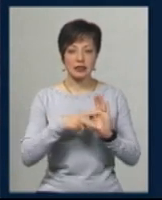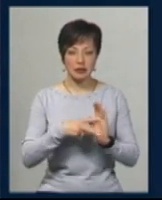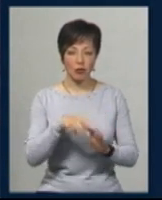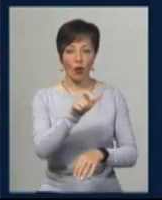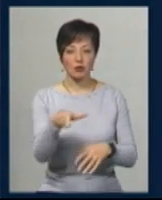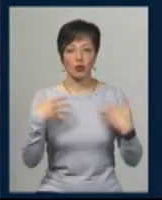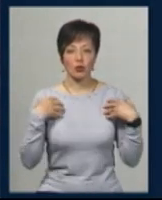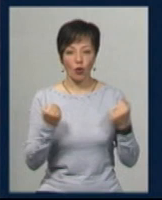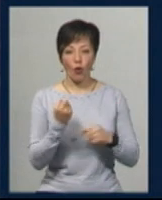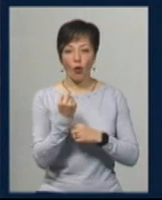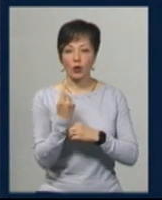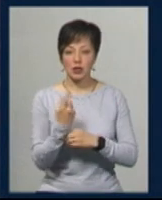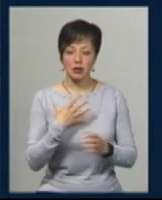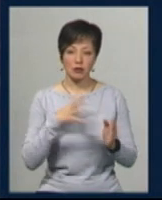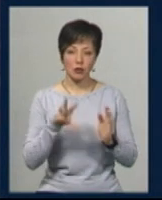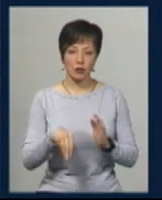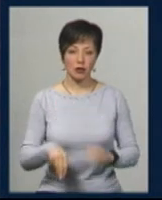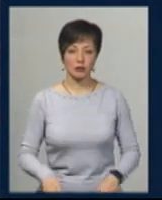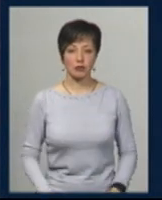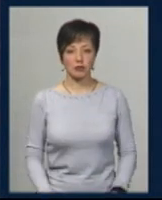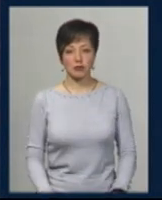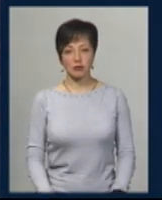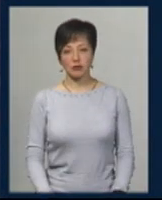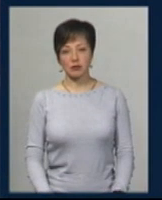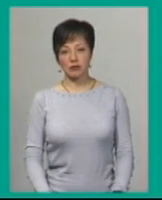одужало та 11 від COVID-19 померло.